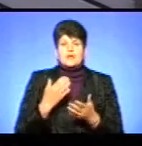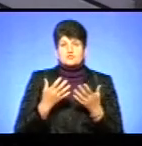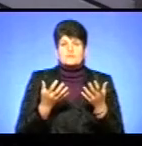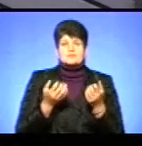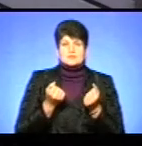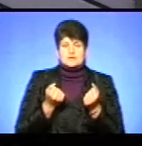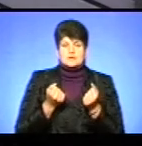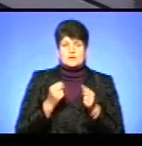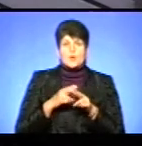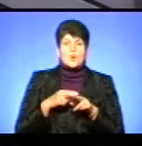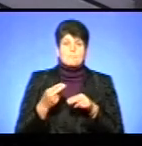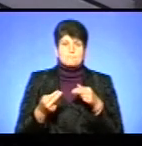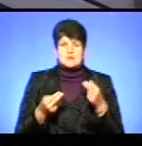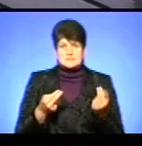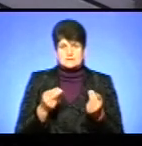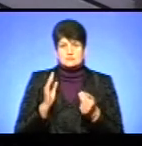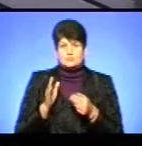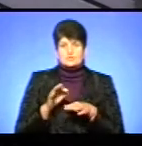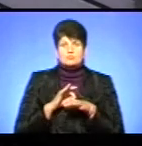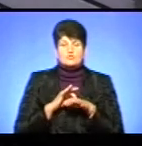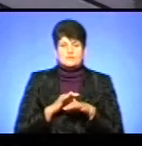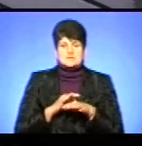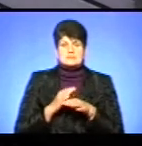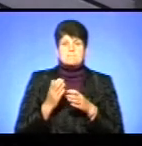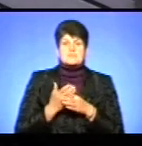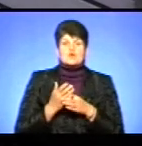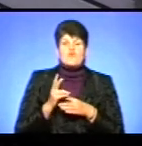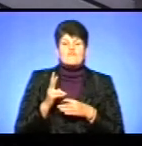взяти компенсація, яка буде здійснюватися за пільговика,